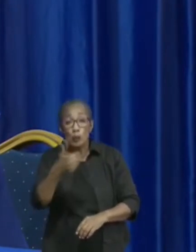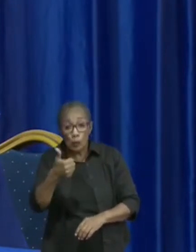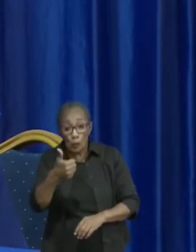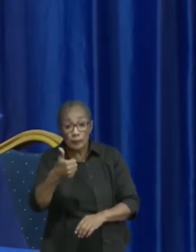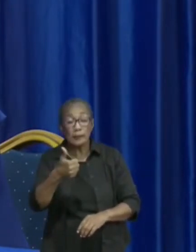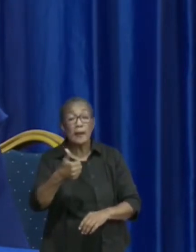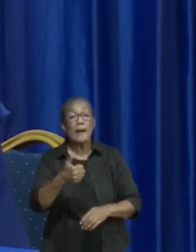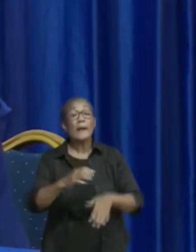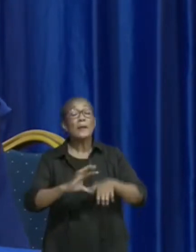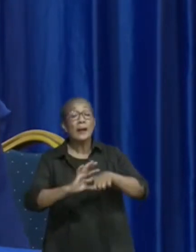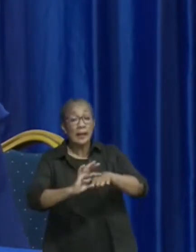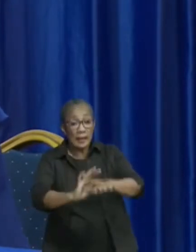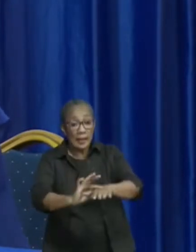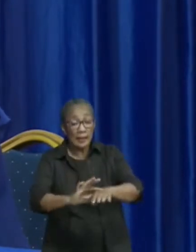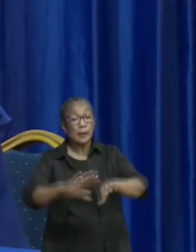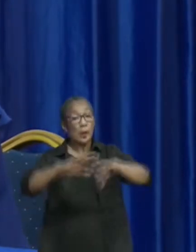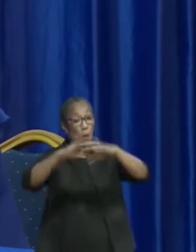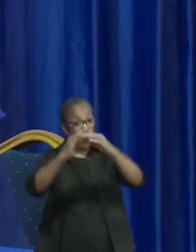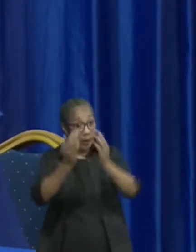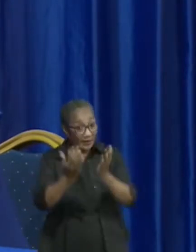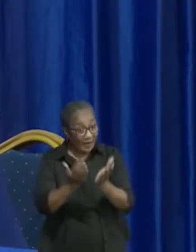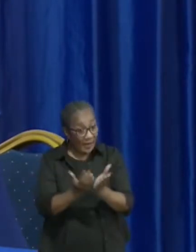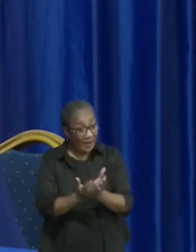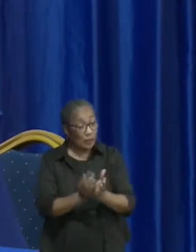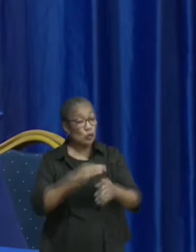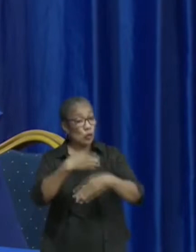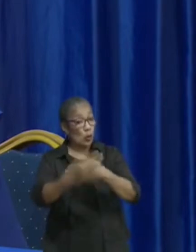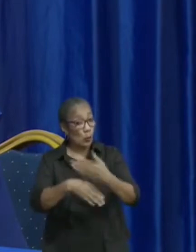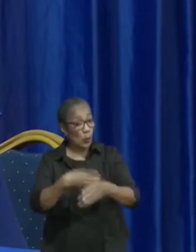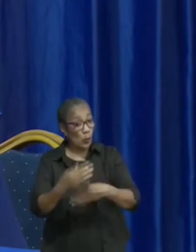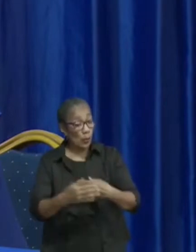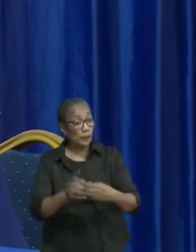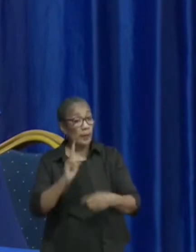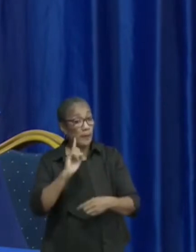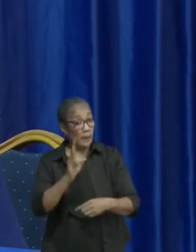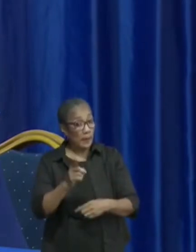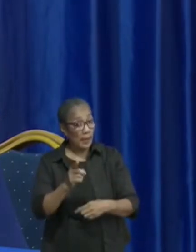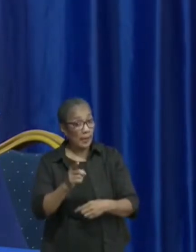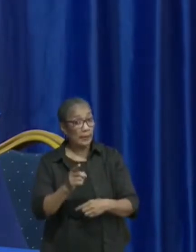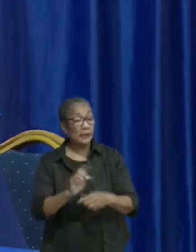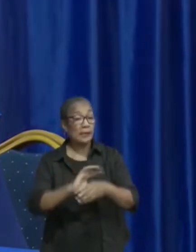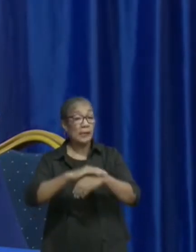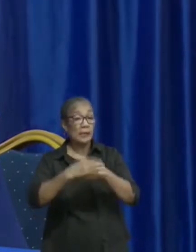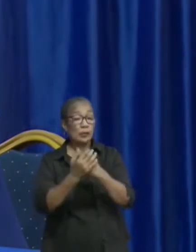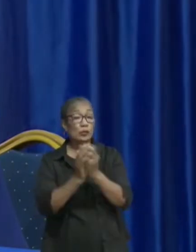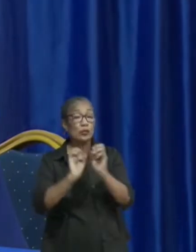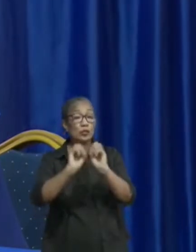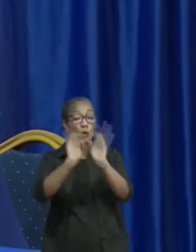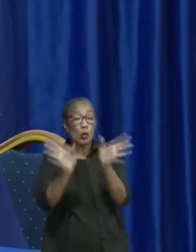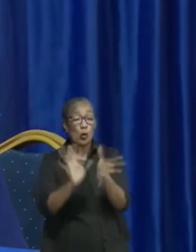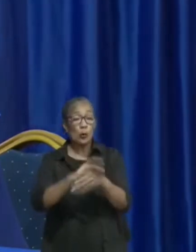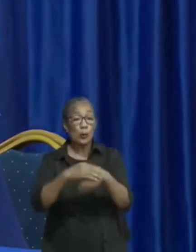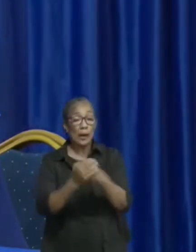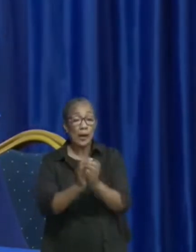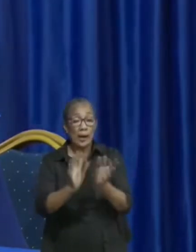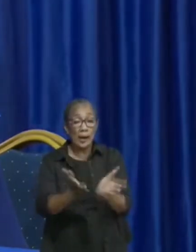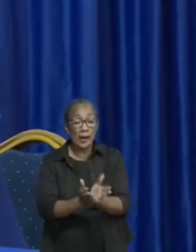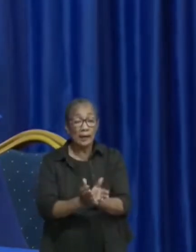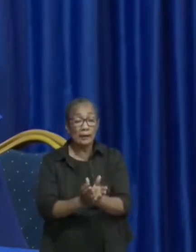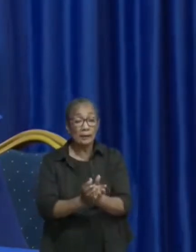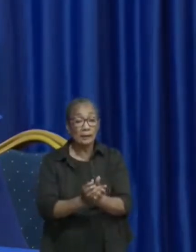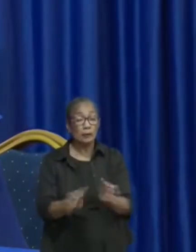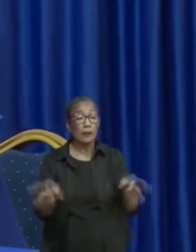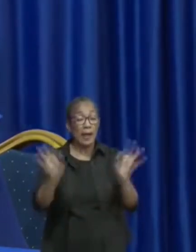alles staat of valt met het naleven van de hygiënemaatregelen. Handen